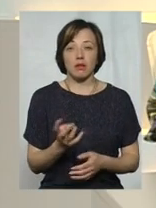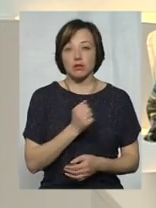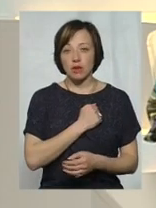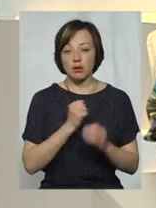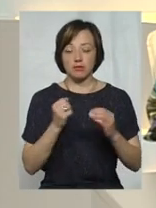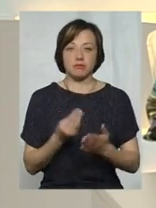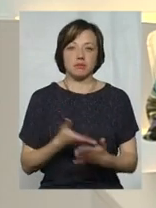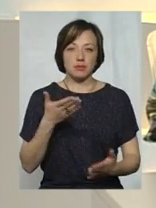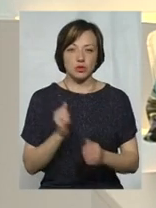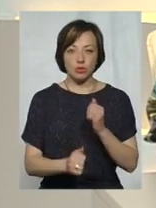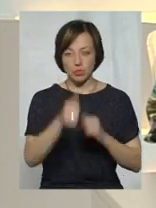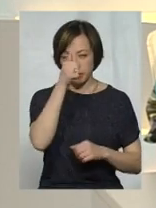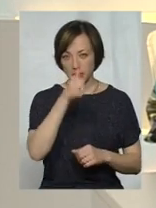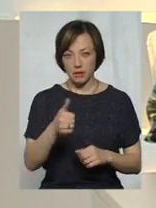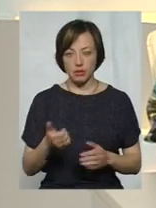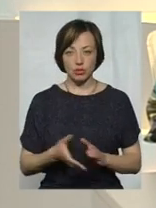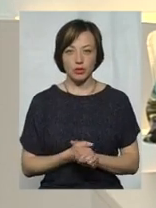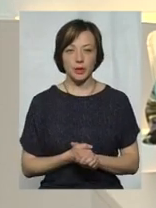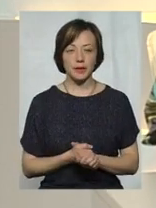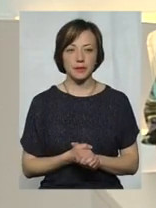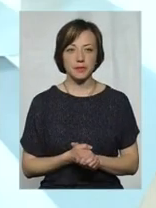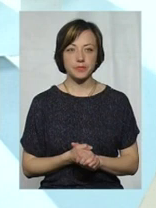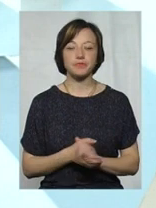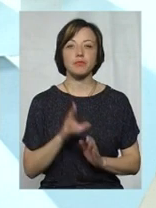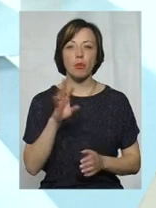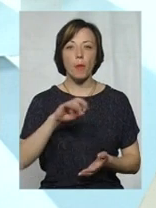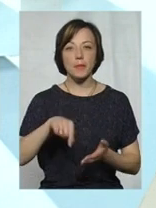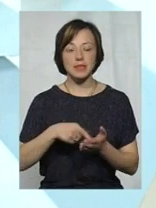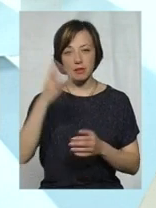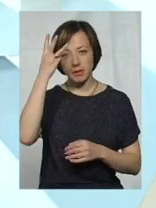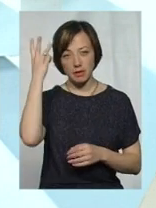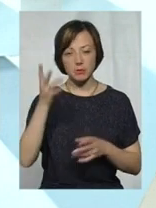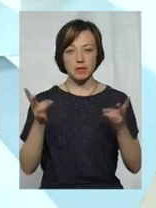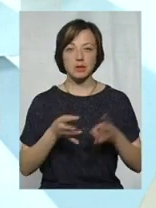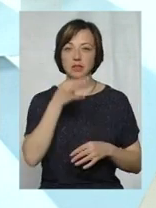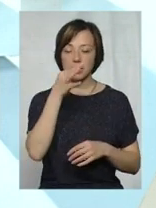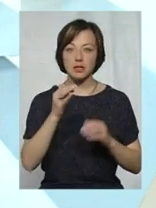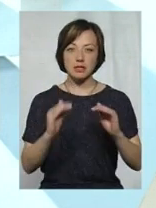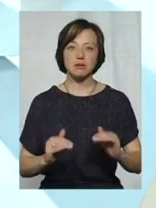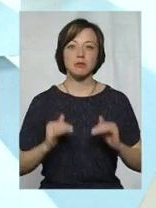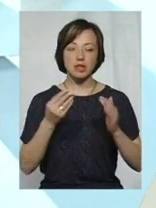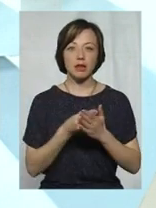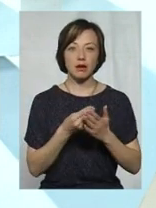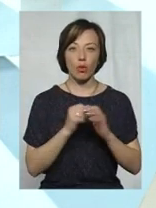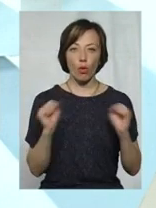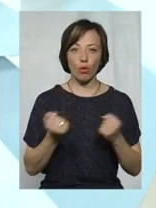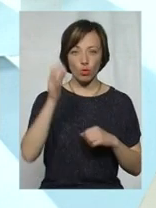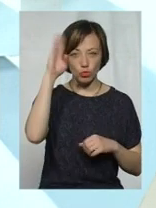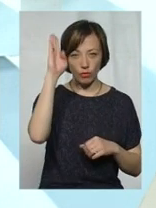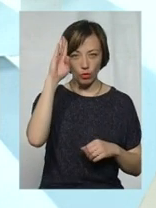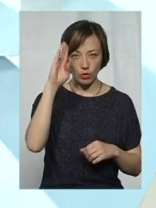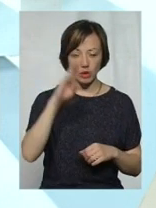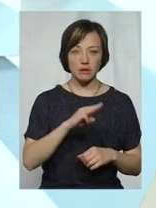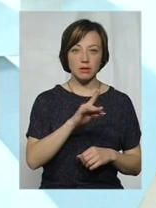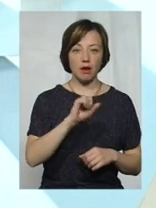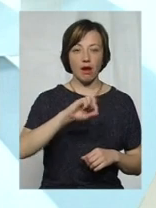збільшуються щомісячно. Знову таки, по місту Хмельницькому, може сказати, що збільшилися тарифи на холодну воду у травні місяці з